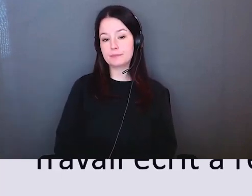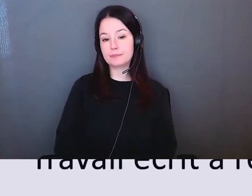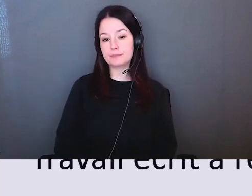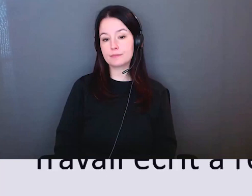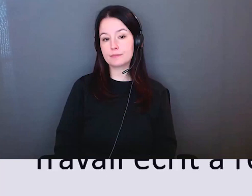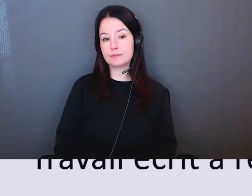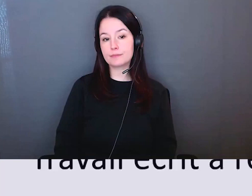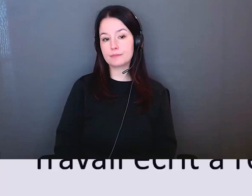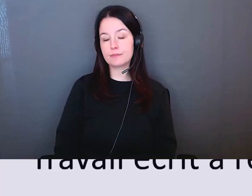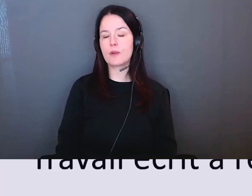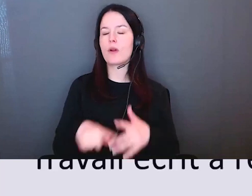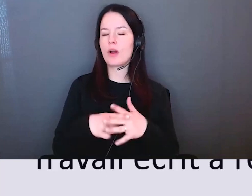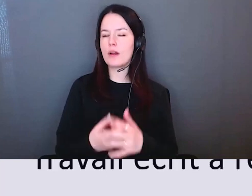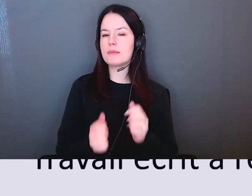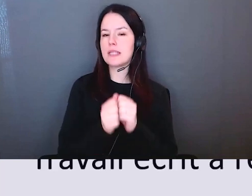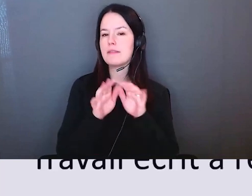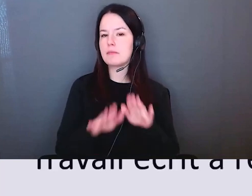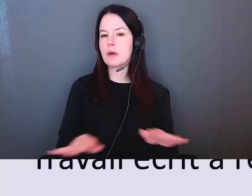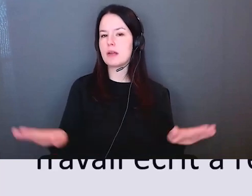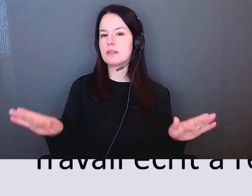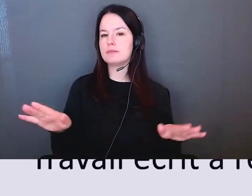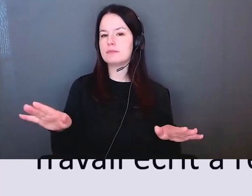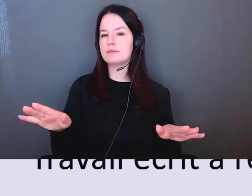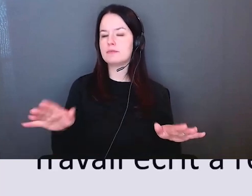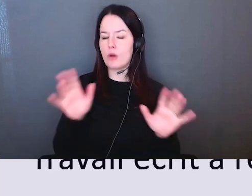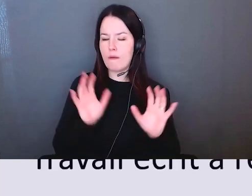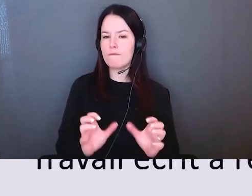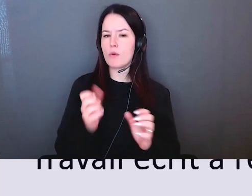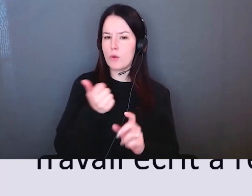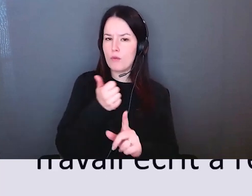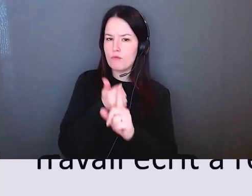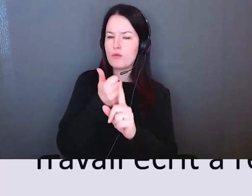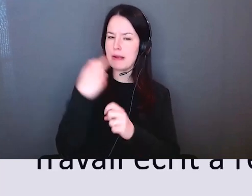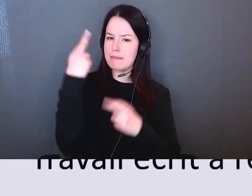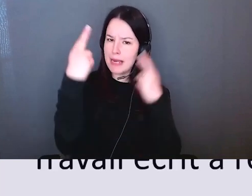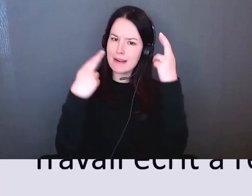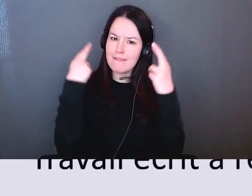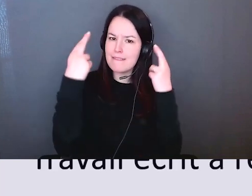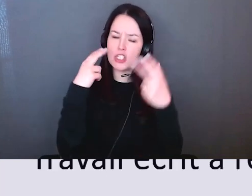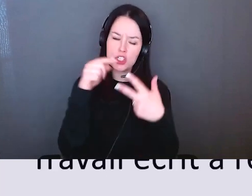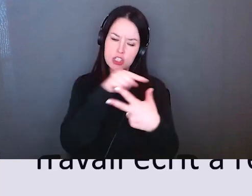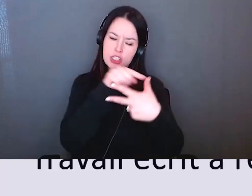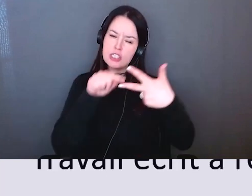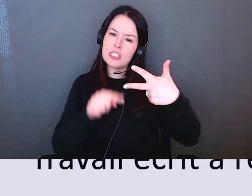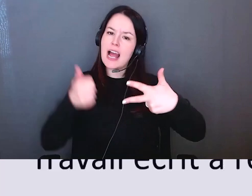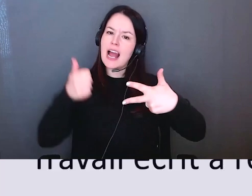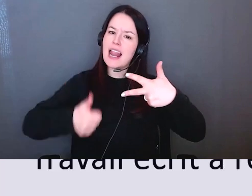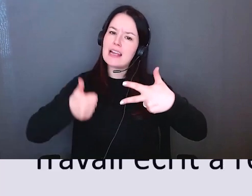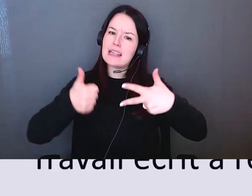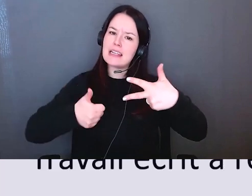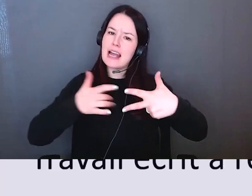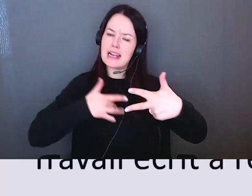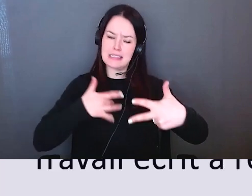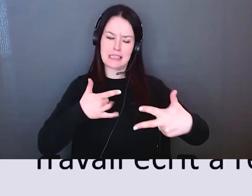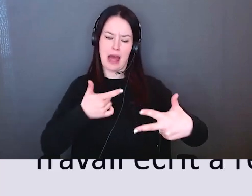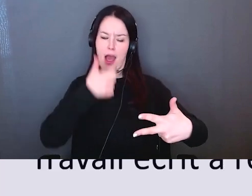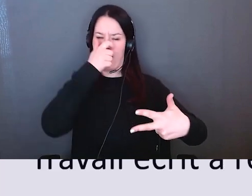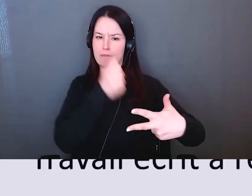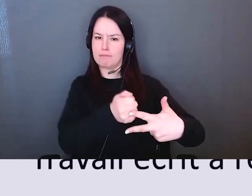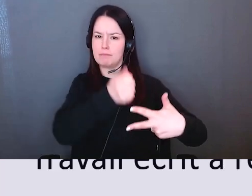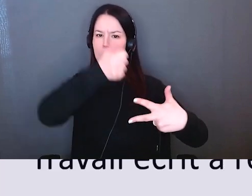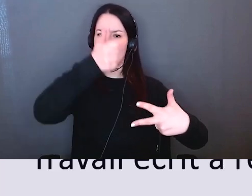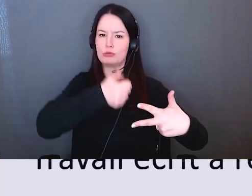idées lorsque ces idées se défilent si vous avez déjà travaillé avec Ed vous allez reconnaître ces trois questions qui sont